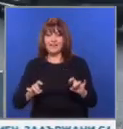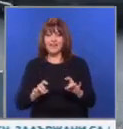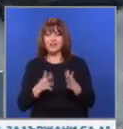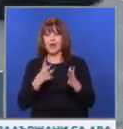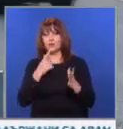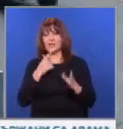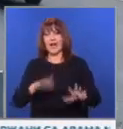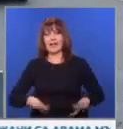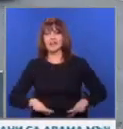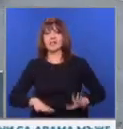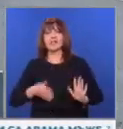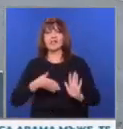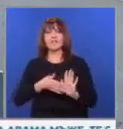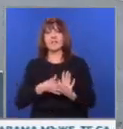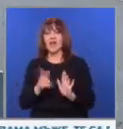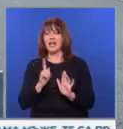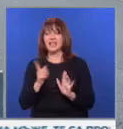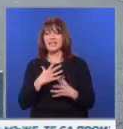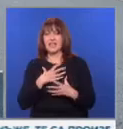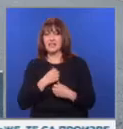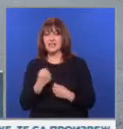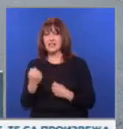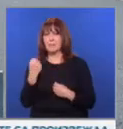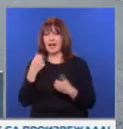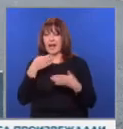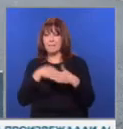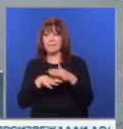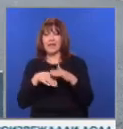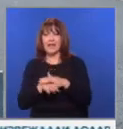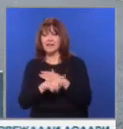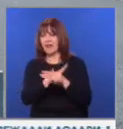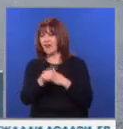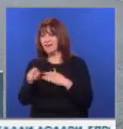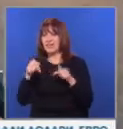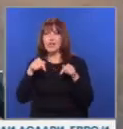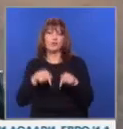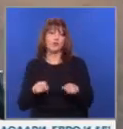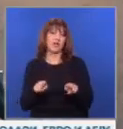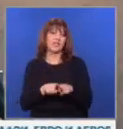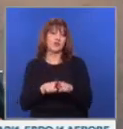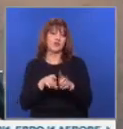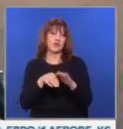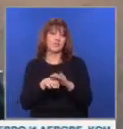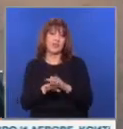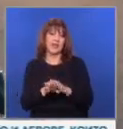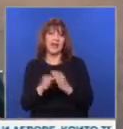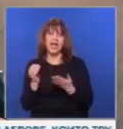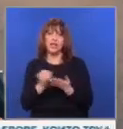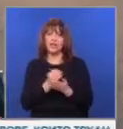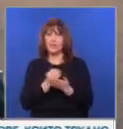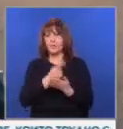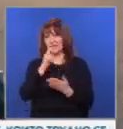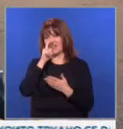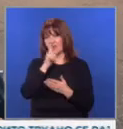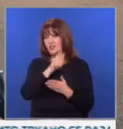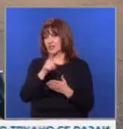гражданските права. Не се тревожа за забраната на иммиграцията. Всеки тук е иммигрант. Економиката е важна за